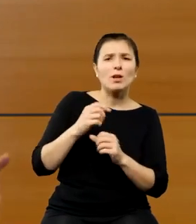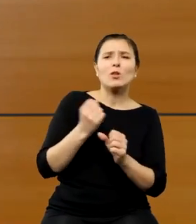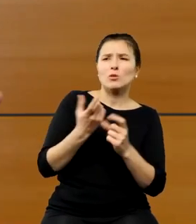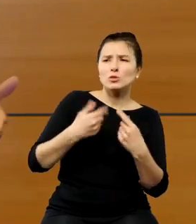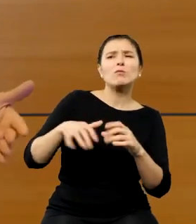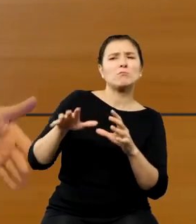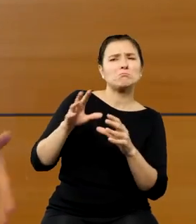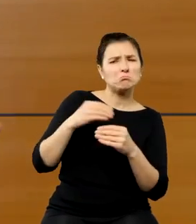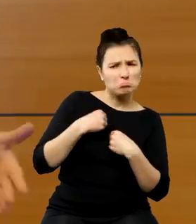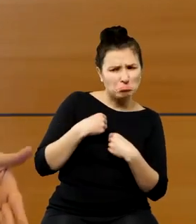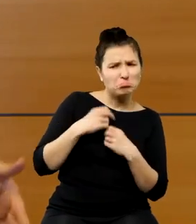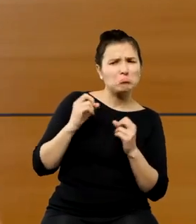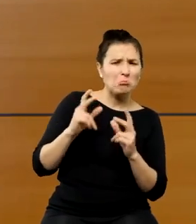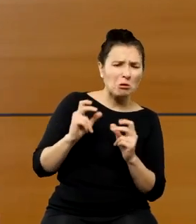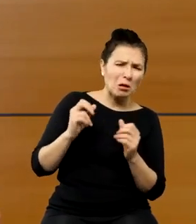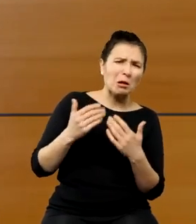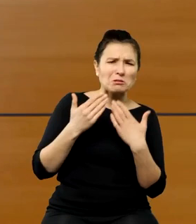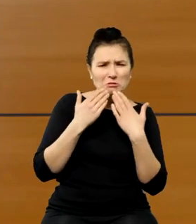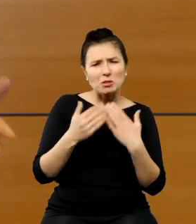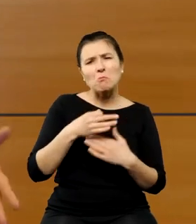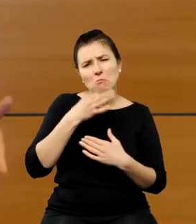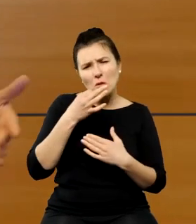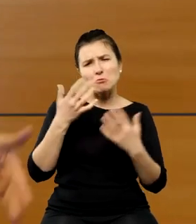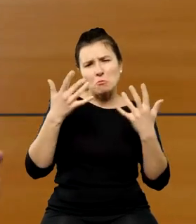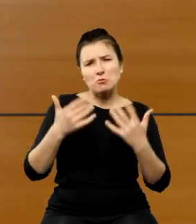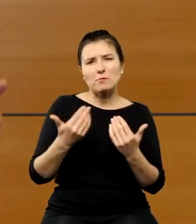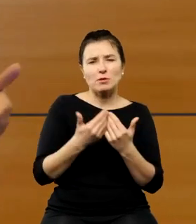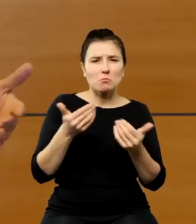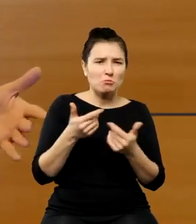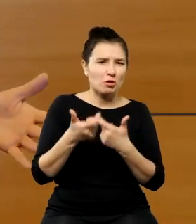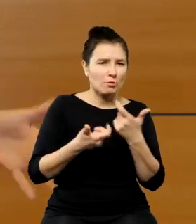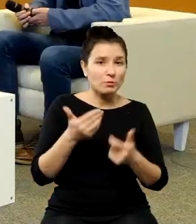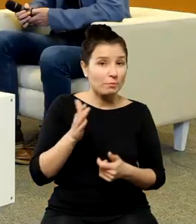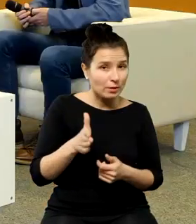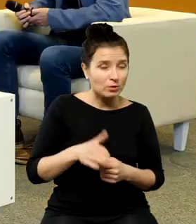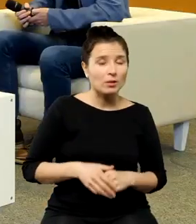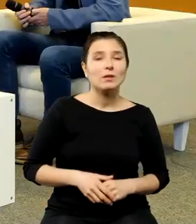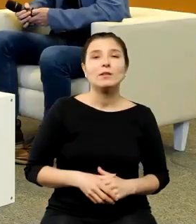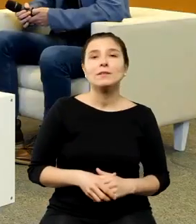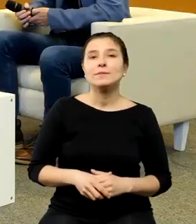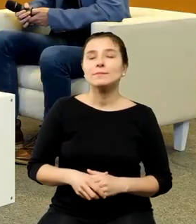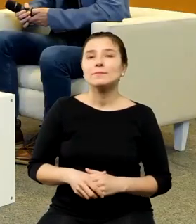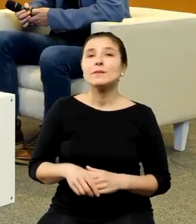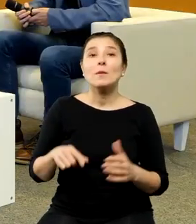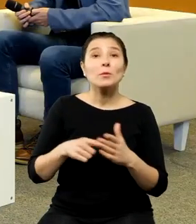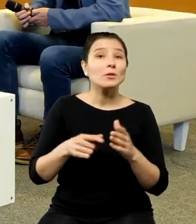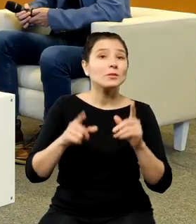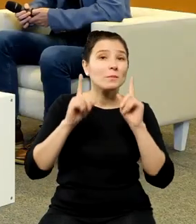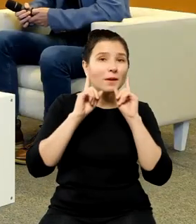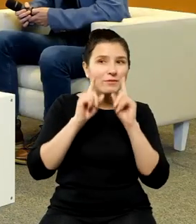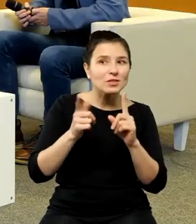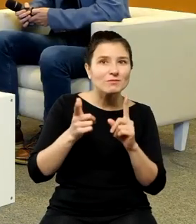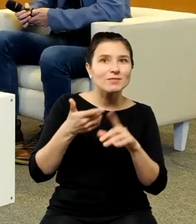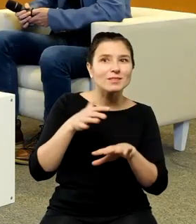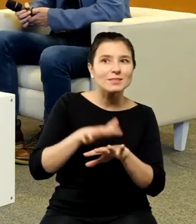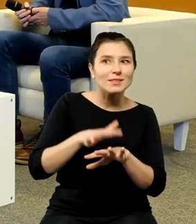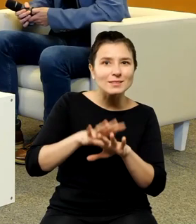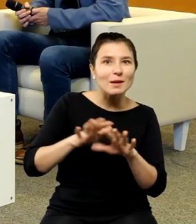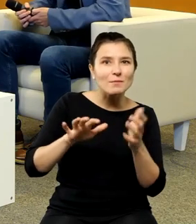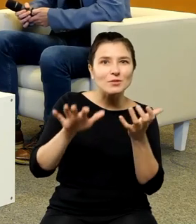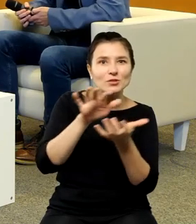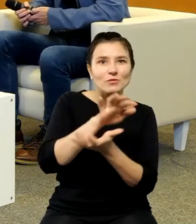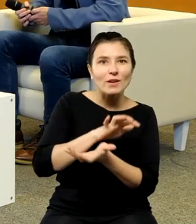kontekście lepszych obliczeń matematycznych, właśnie tego, że to jest faktyczny, realny system świata,